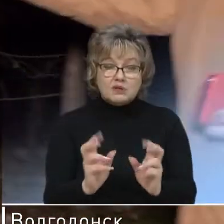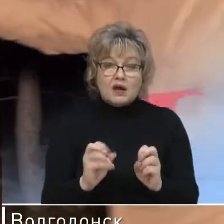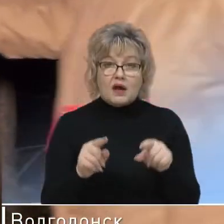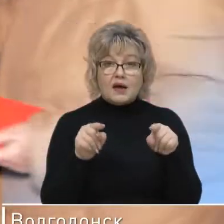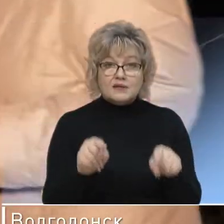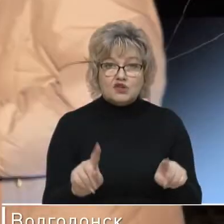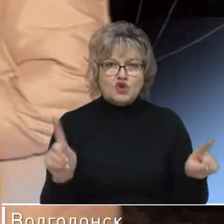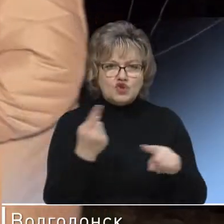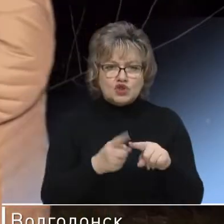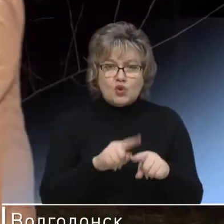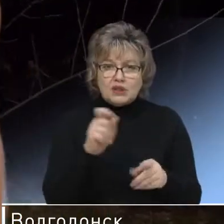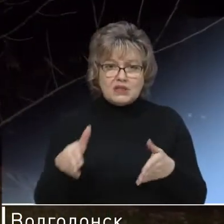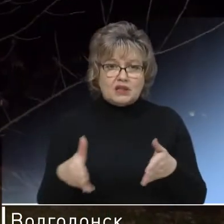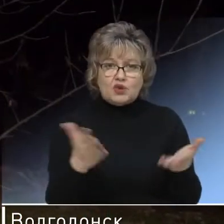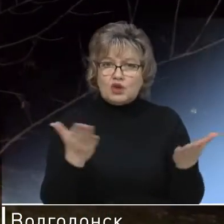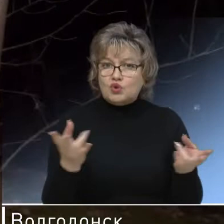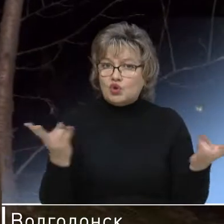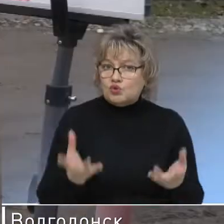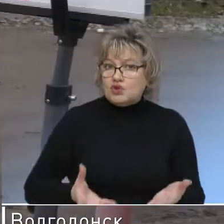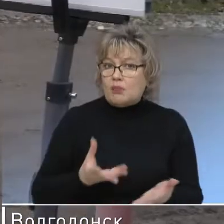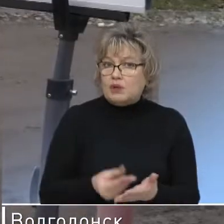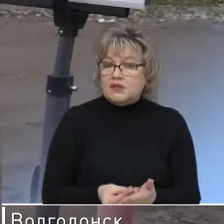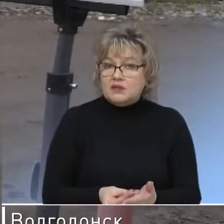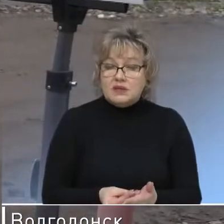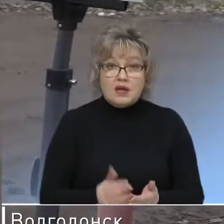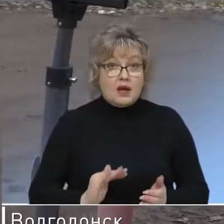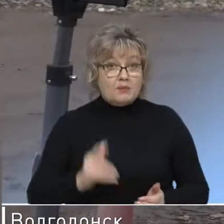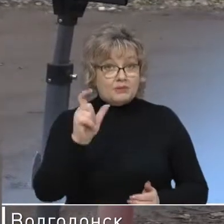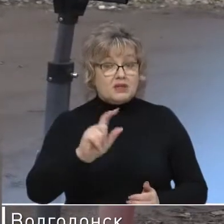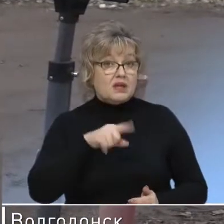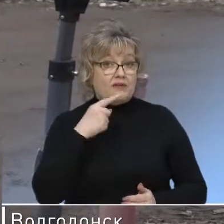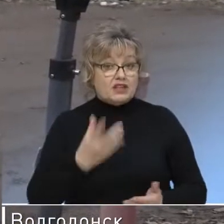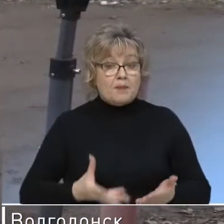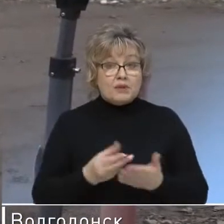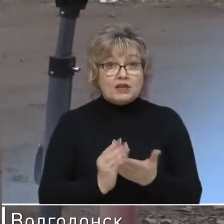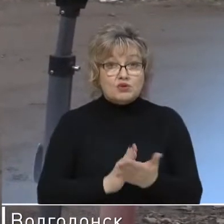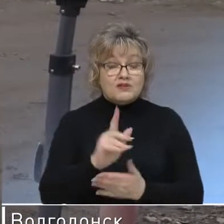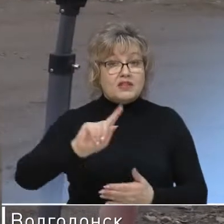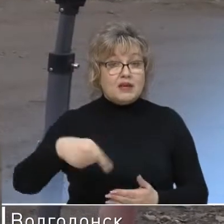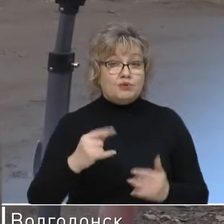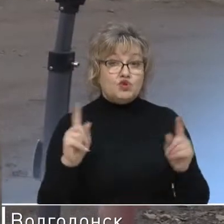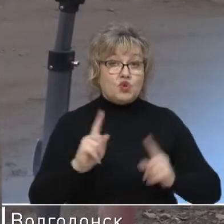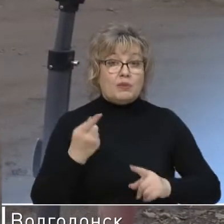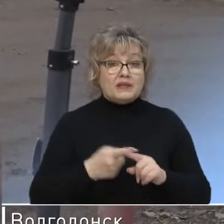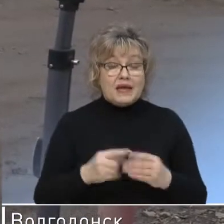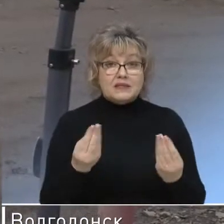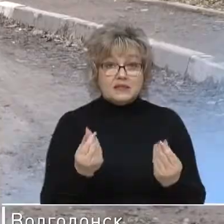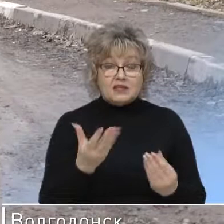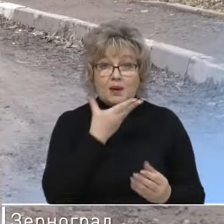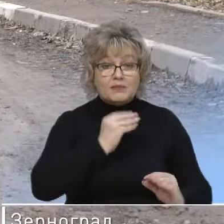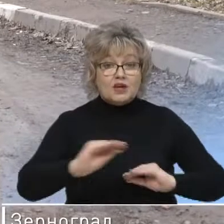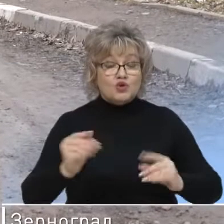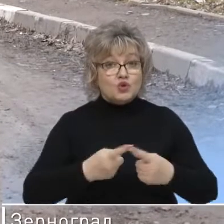И что это за дорога, за которую нужно платить? Предприниматель отмечает, что плату за въезд он требует для того, чтобы на эти средства